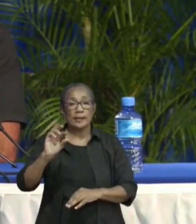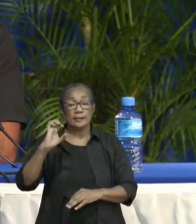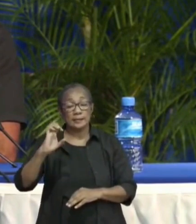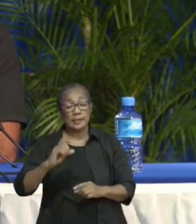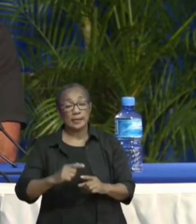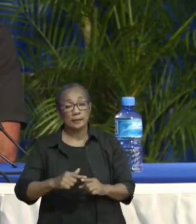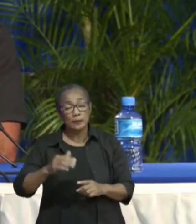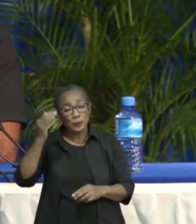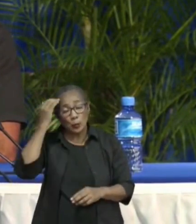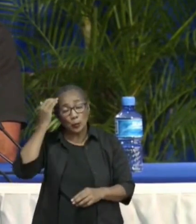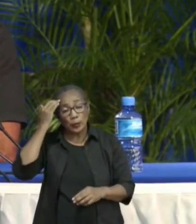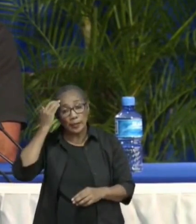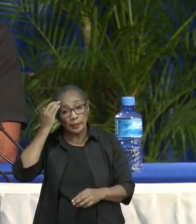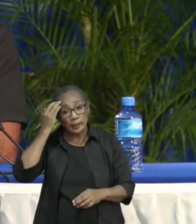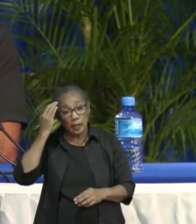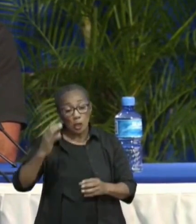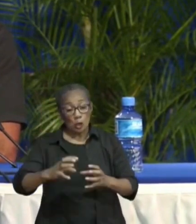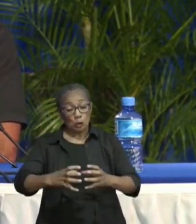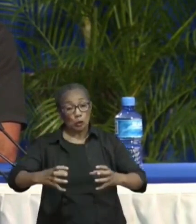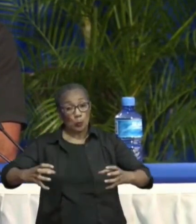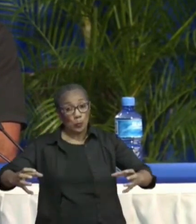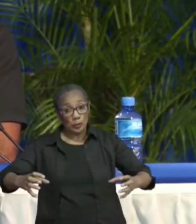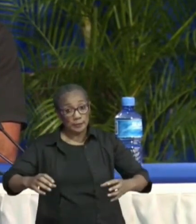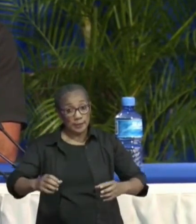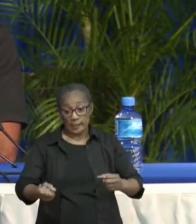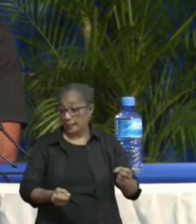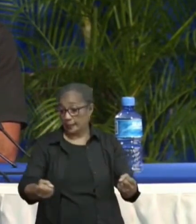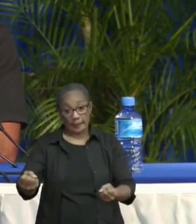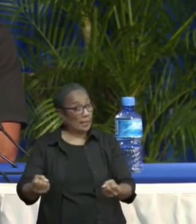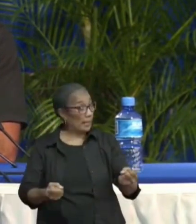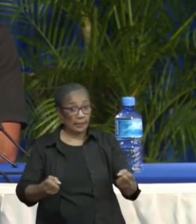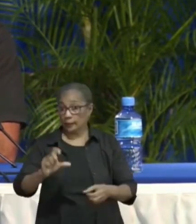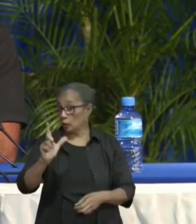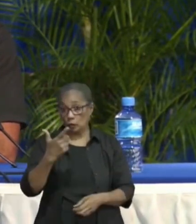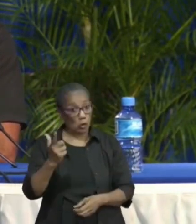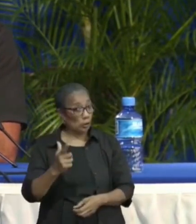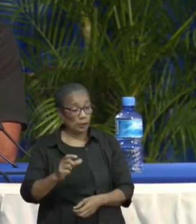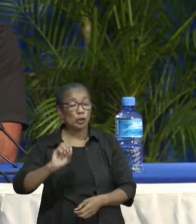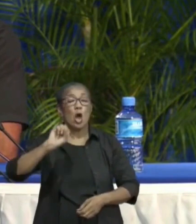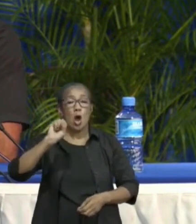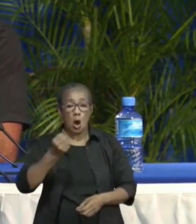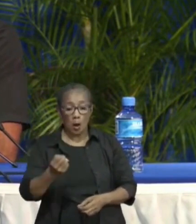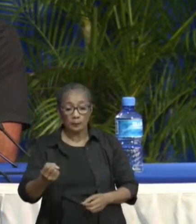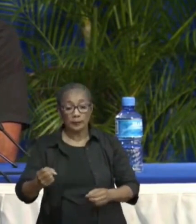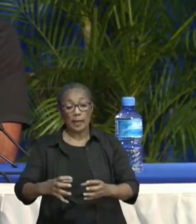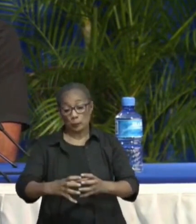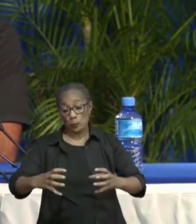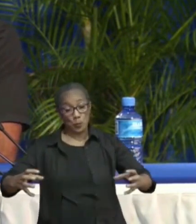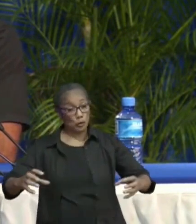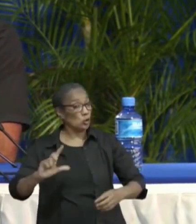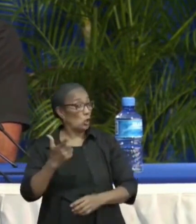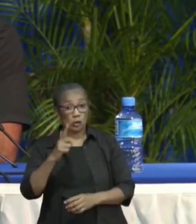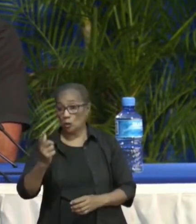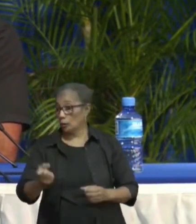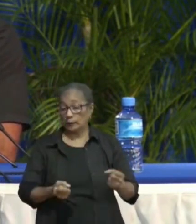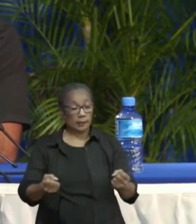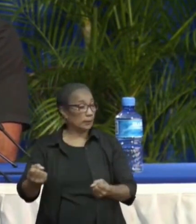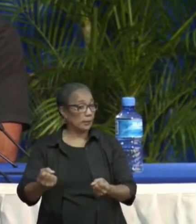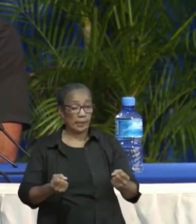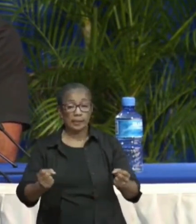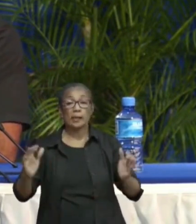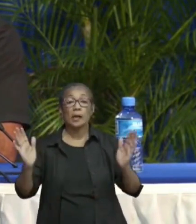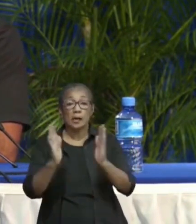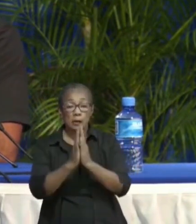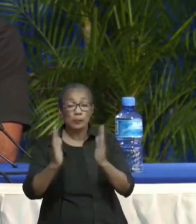weet, de bussen gaan voorlopig niet rijden. En indien de bussen nog niet gaan rijden, is er een periode waarbij nu